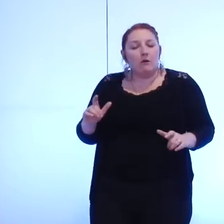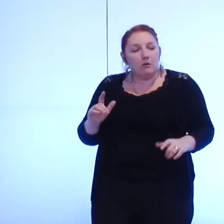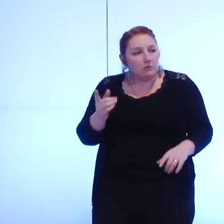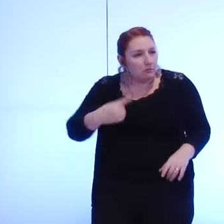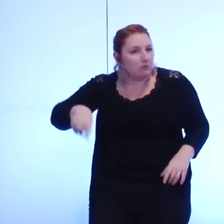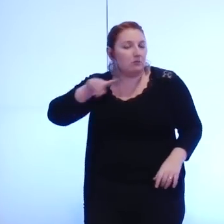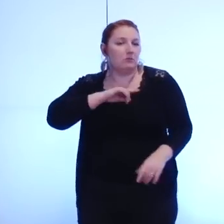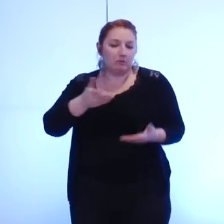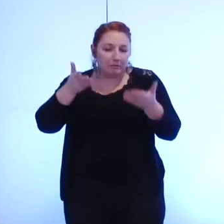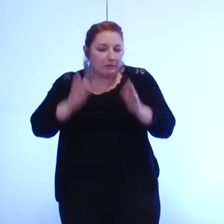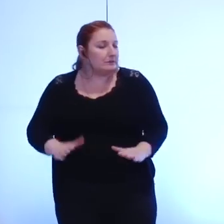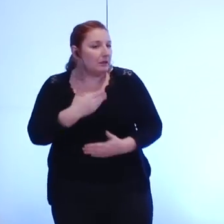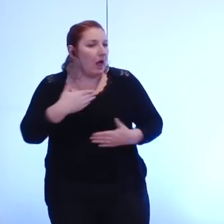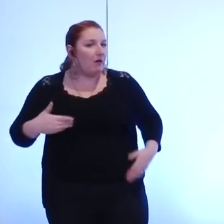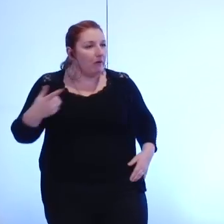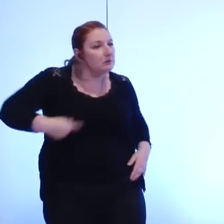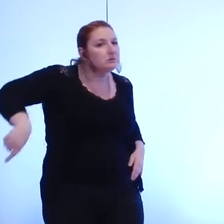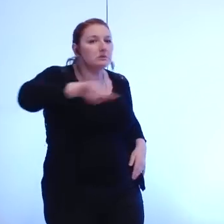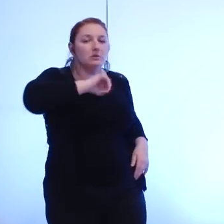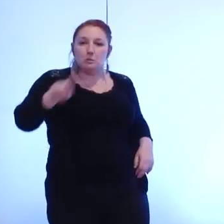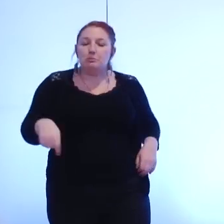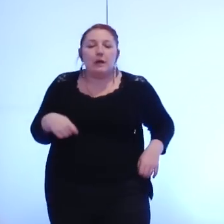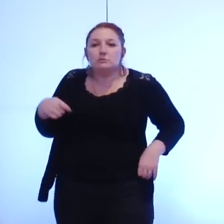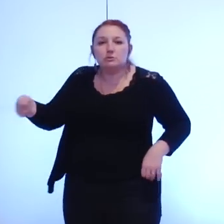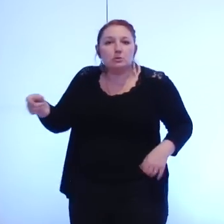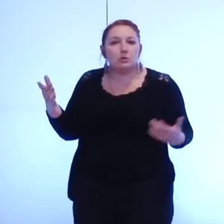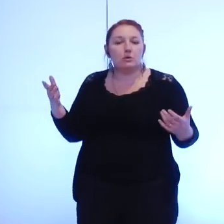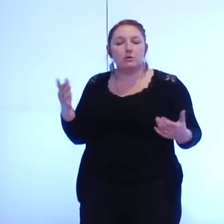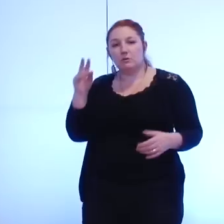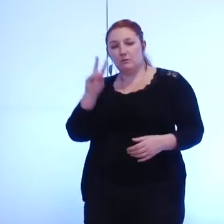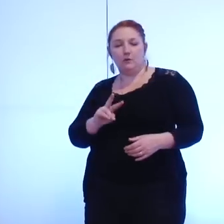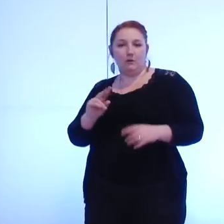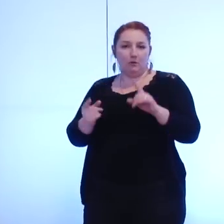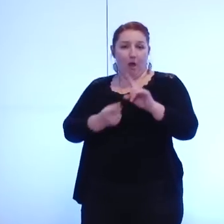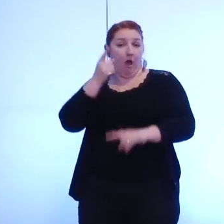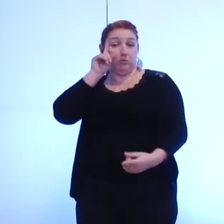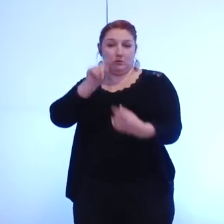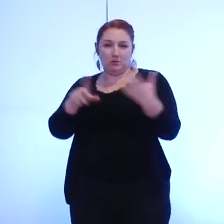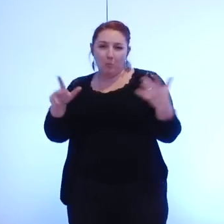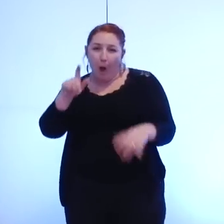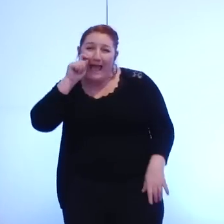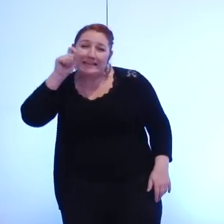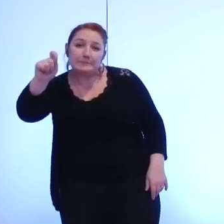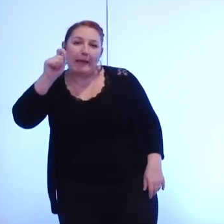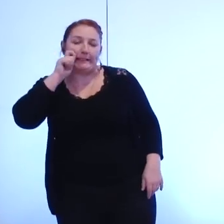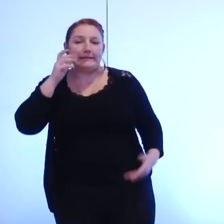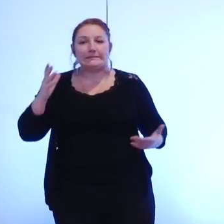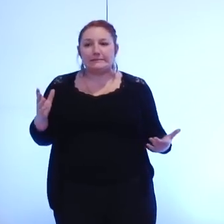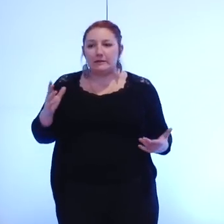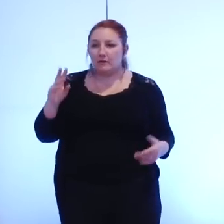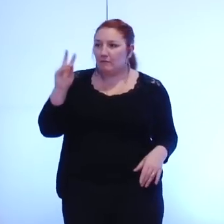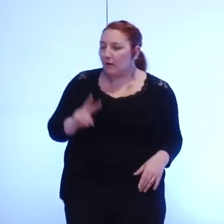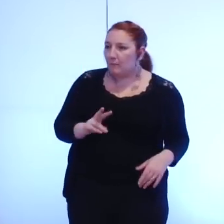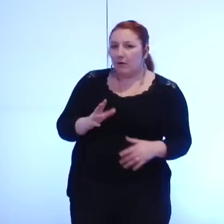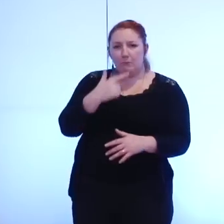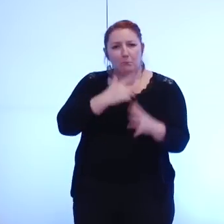décider à l'arrivée la question c'est l'estimation c'est l'expertise ce que vous dites c'est pas